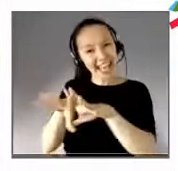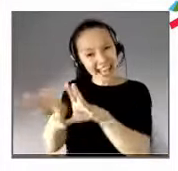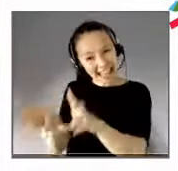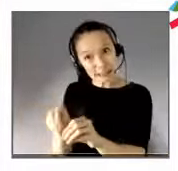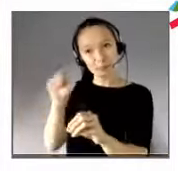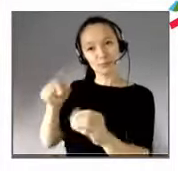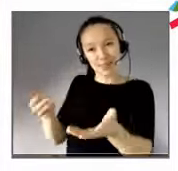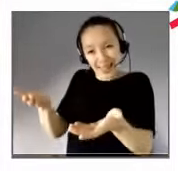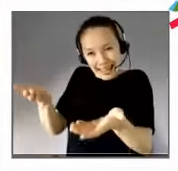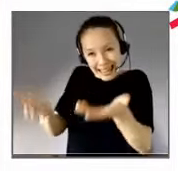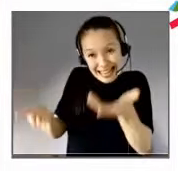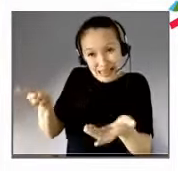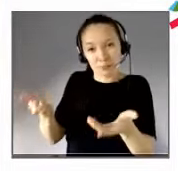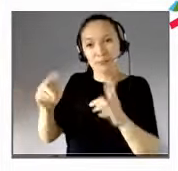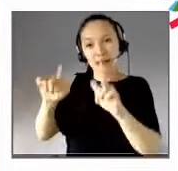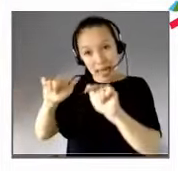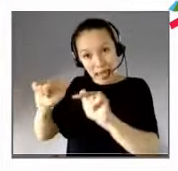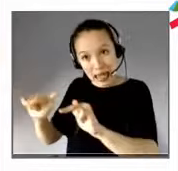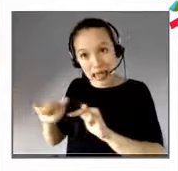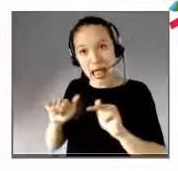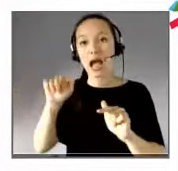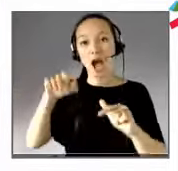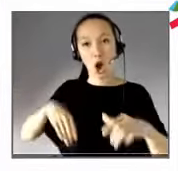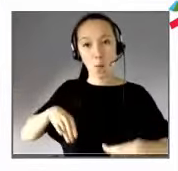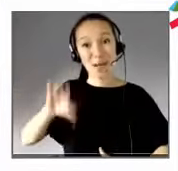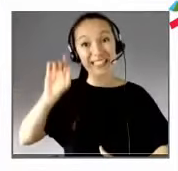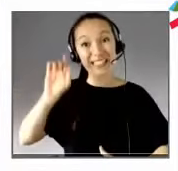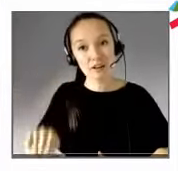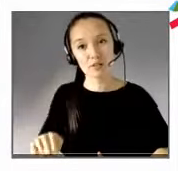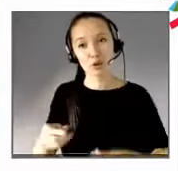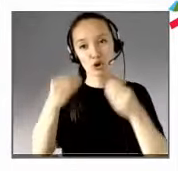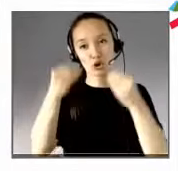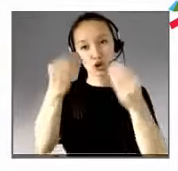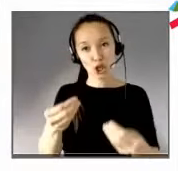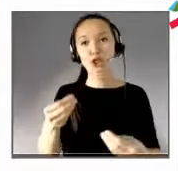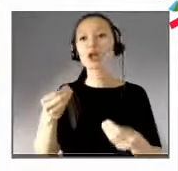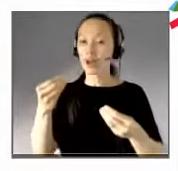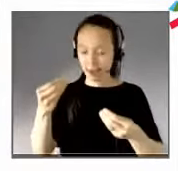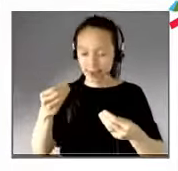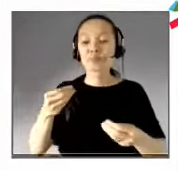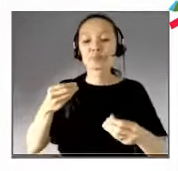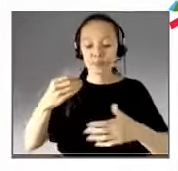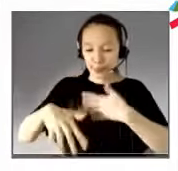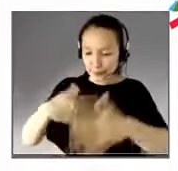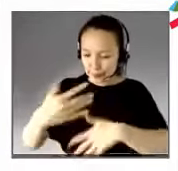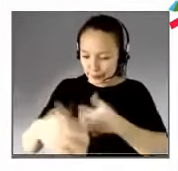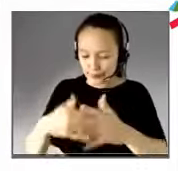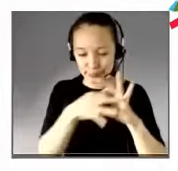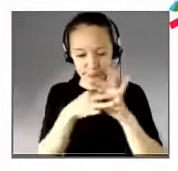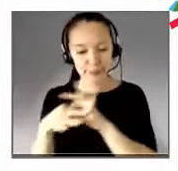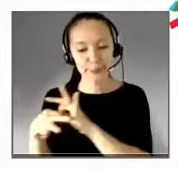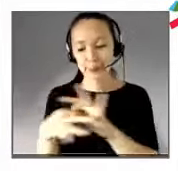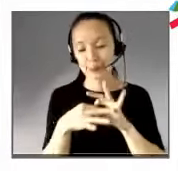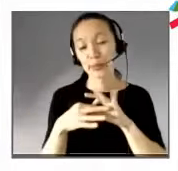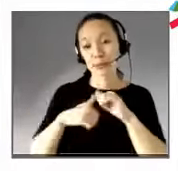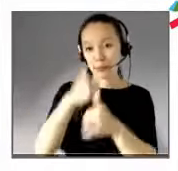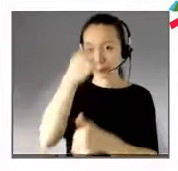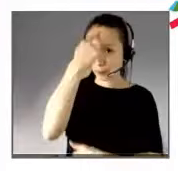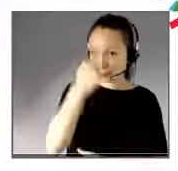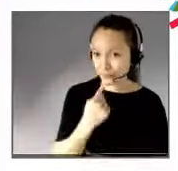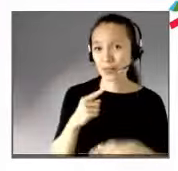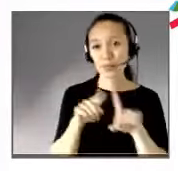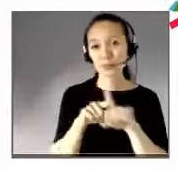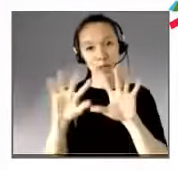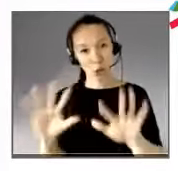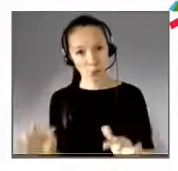des gens qui aient de'empathie pour mettre de l'huile dans le rouage. Tout est une question d'équilibre entre les profils, les compétences et les appétences